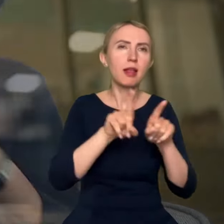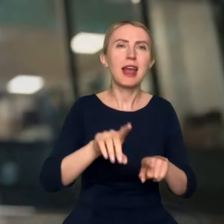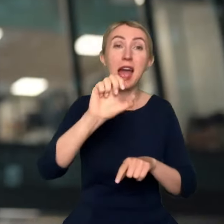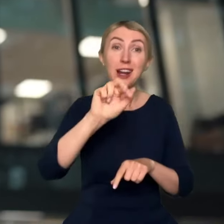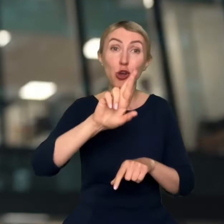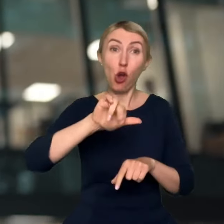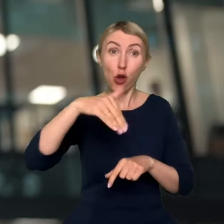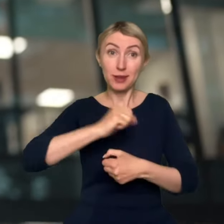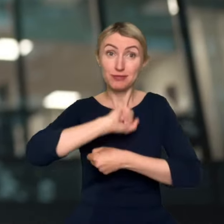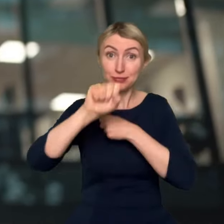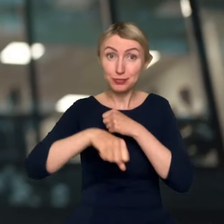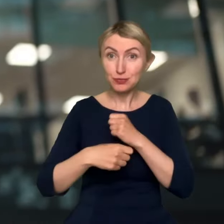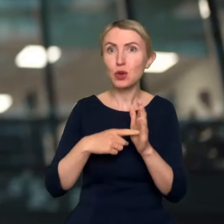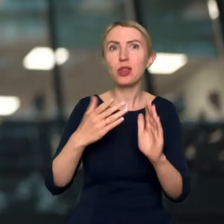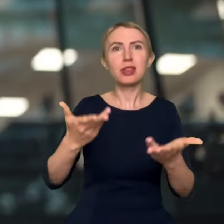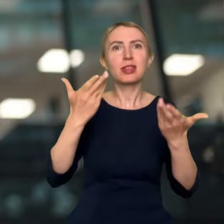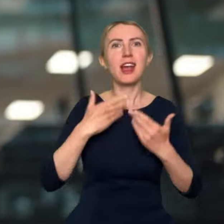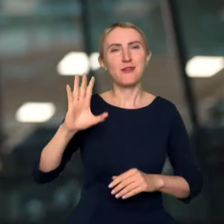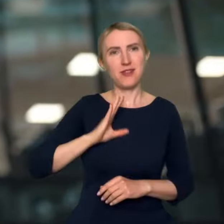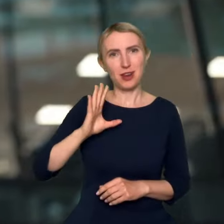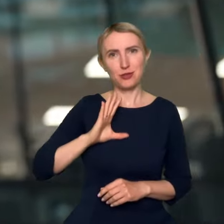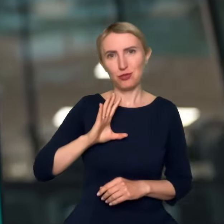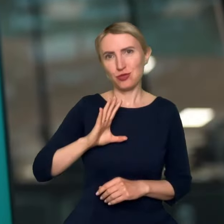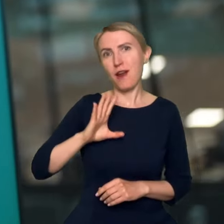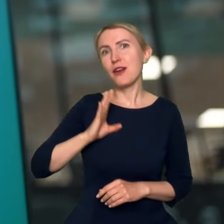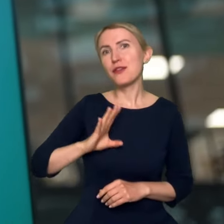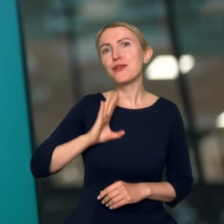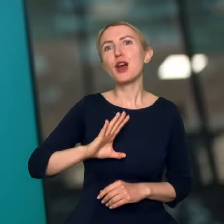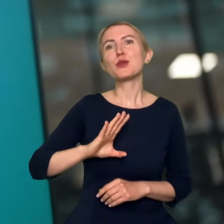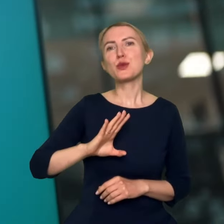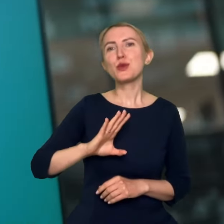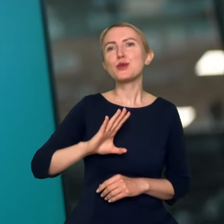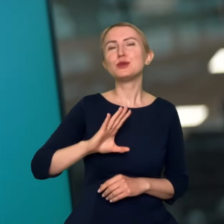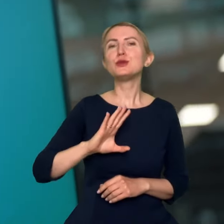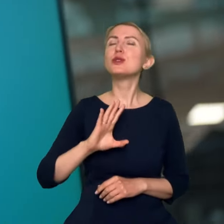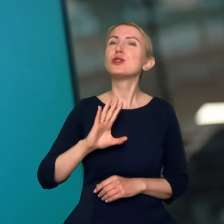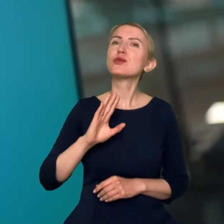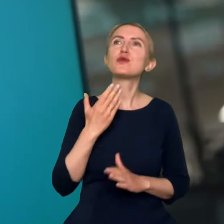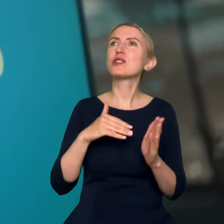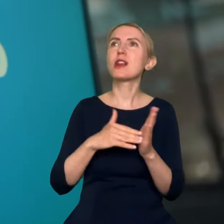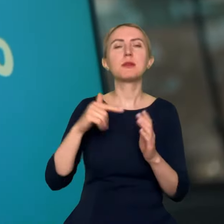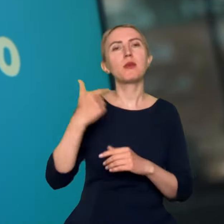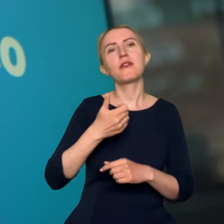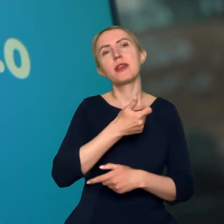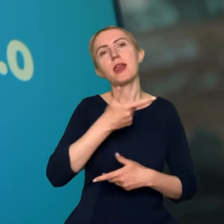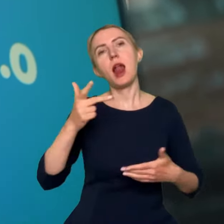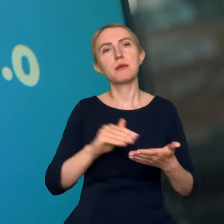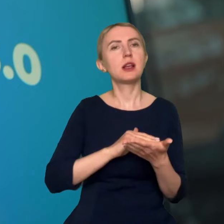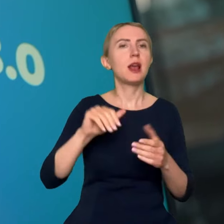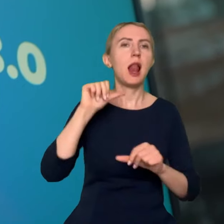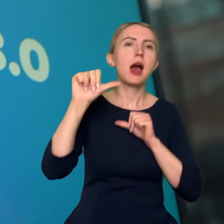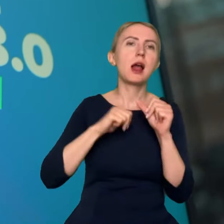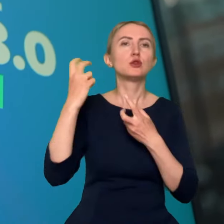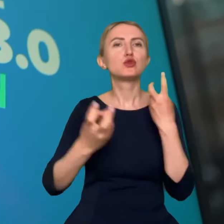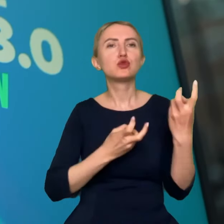właśnie generują tę wartość. Czyli wartość w takiej postaci, że niekoniecznie trzeba już miesiącami, czy latami poszukiwać tych